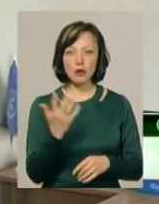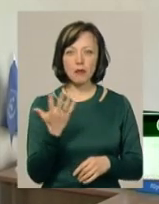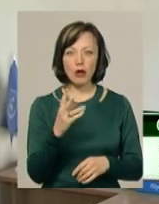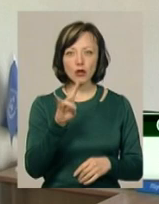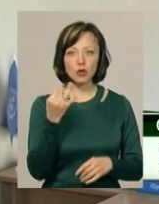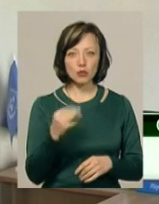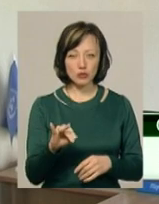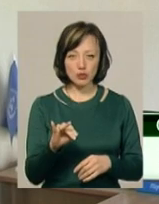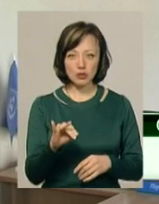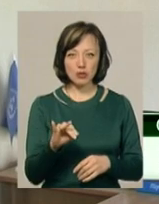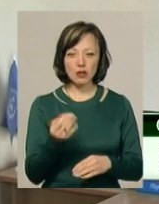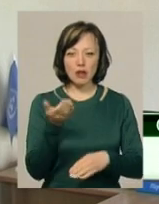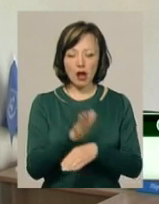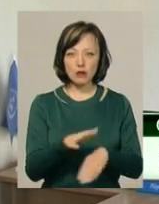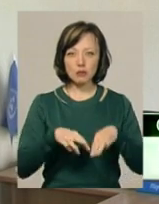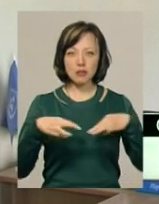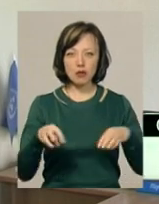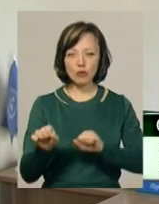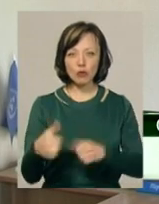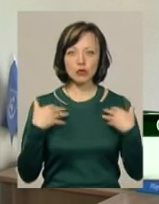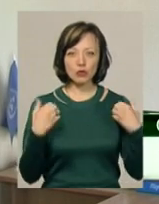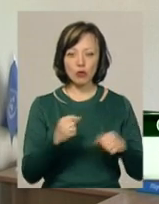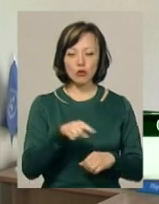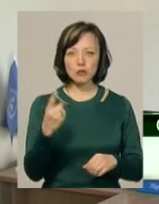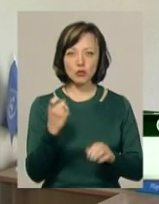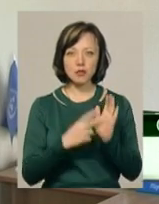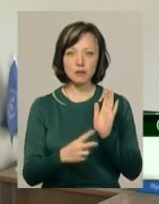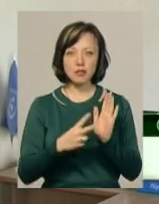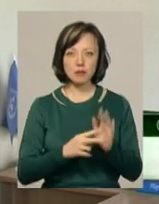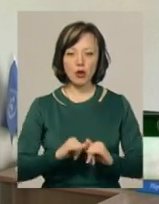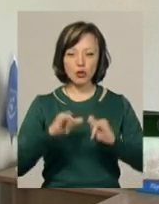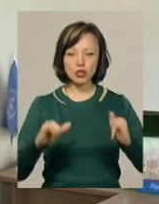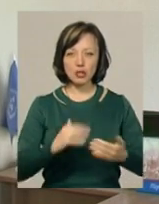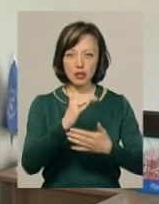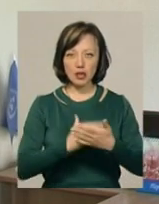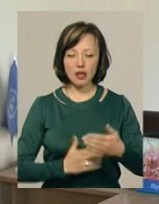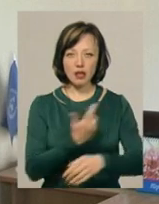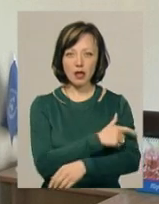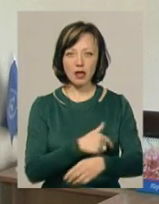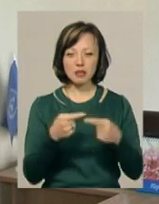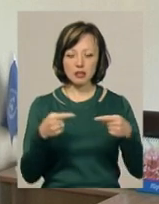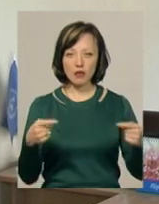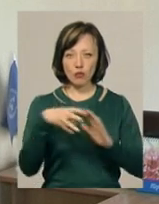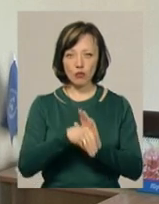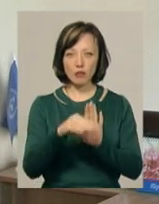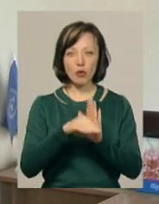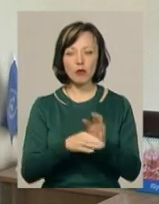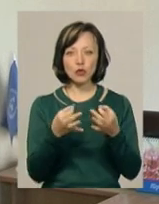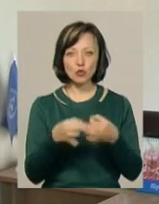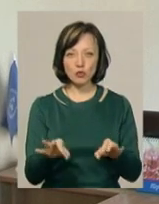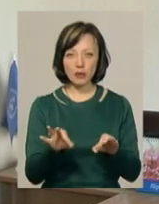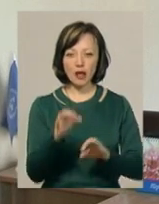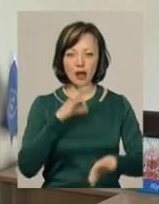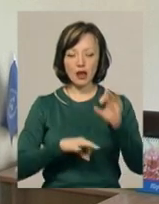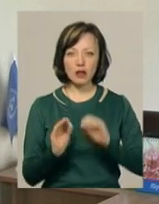лютого наказу Міністерства охорони здоров'я номер 177 був розширений реєстр лікарських засобів, які входять в програму «Доступні ліки».